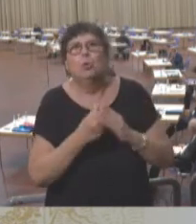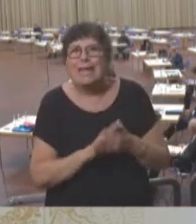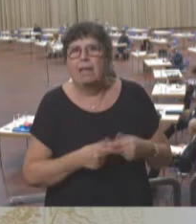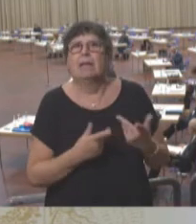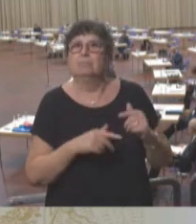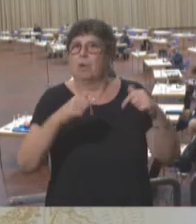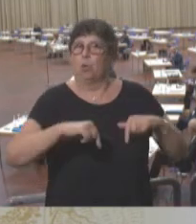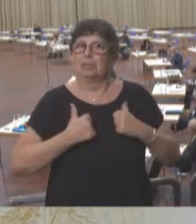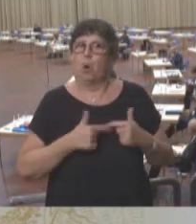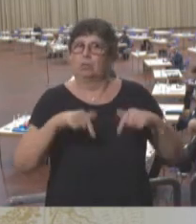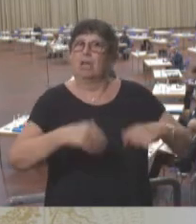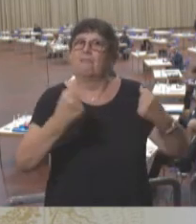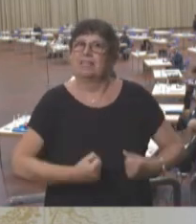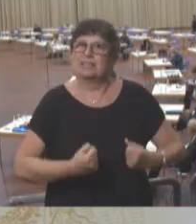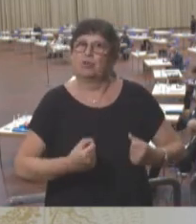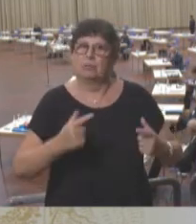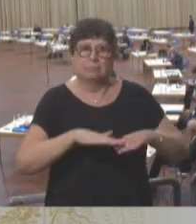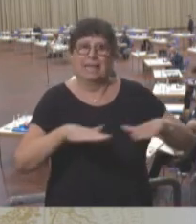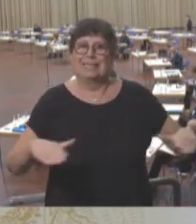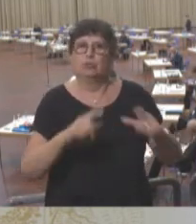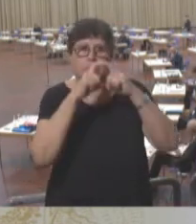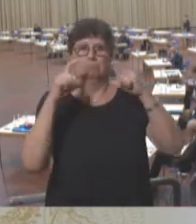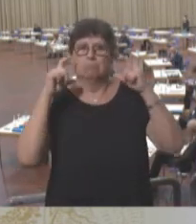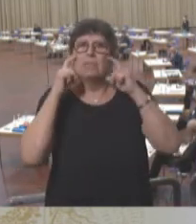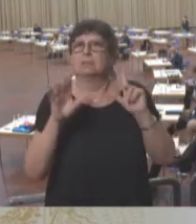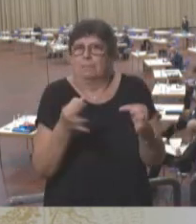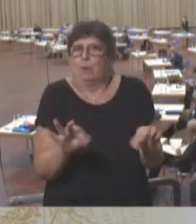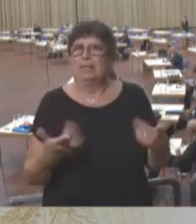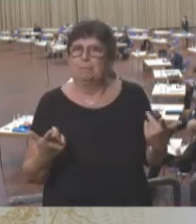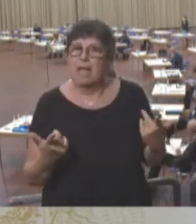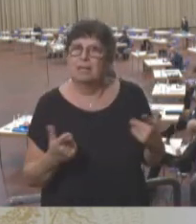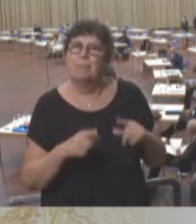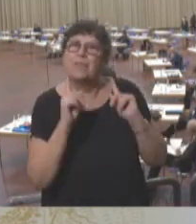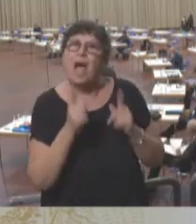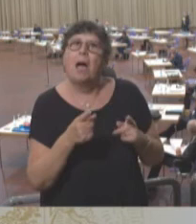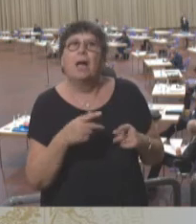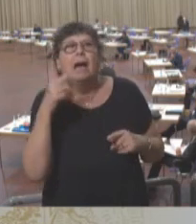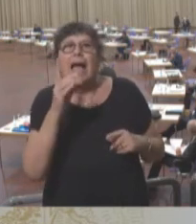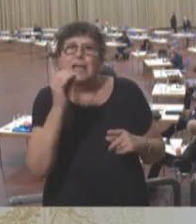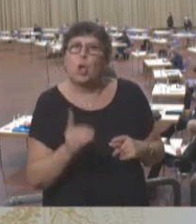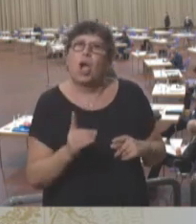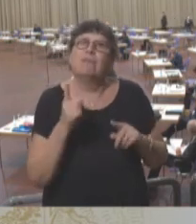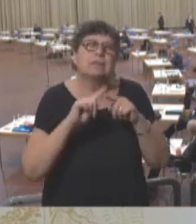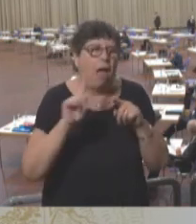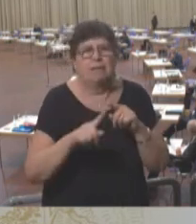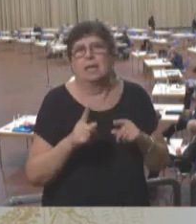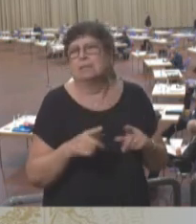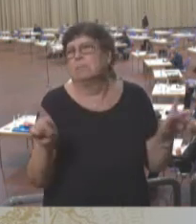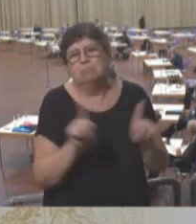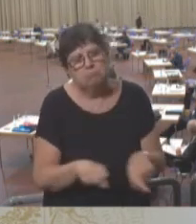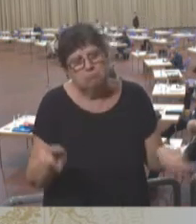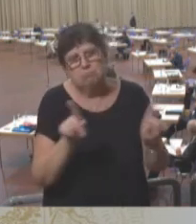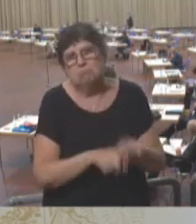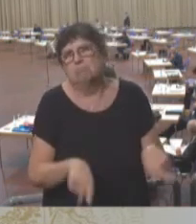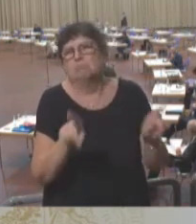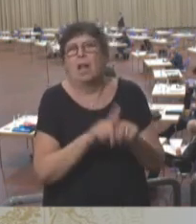heute Morgen für uns hier festgestellt, am Platz braucht man keine mehr. Aber im Grunde, Herr Dörr, steckt was anderes dahinter. Das ist immer wieder das Gleiche, auch